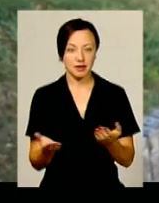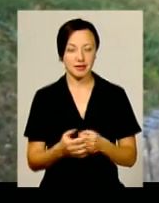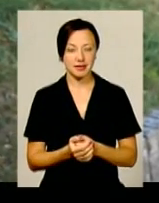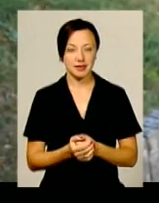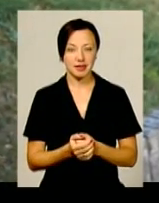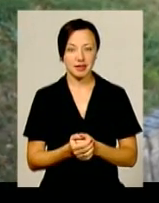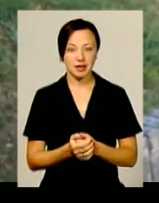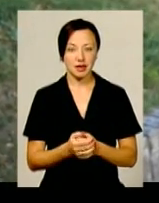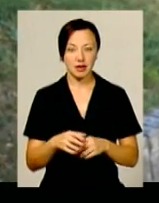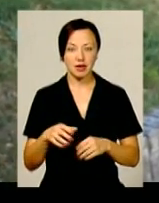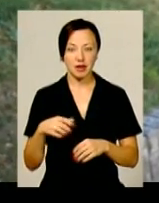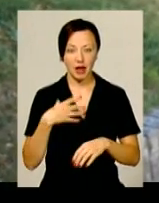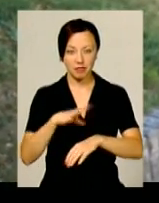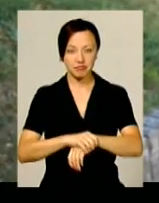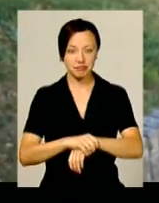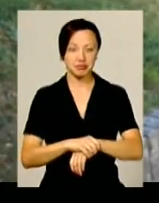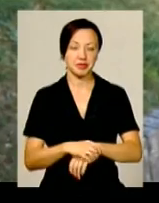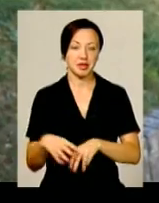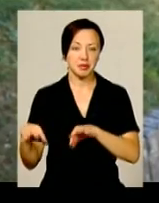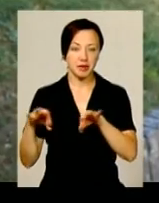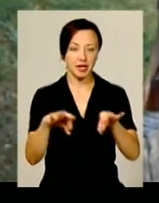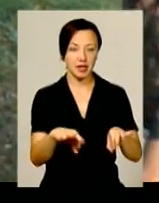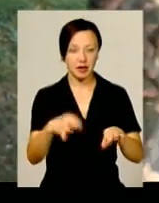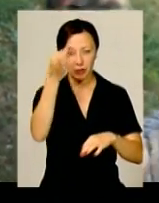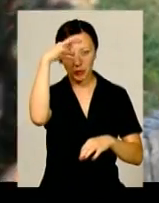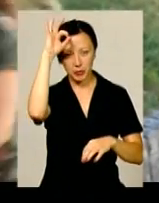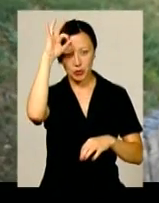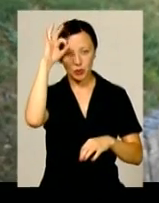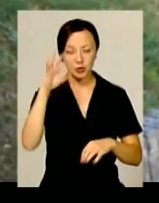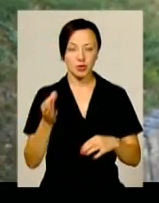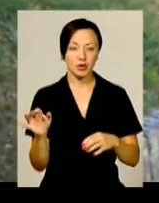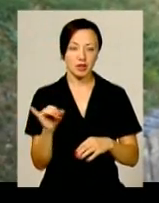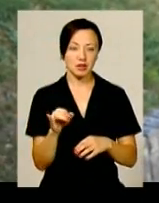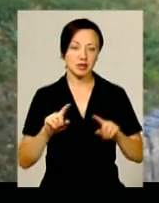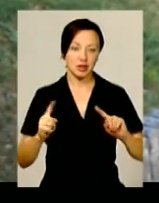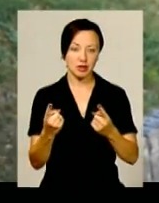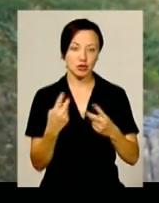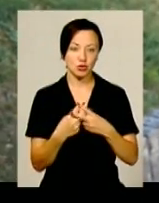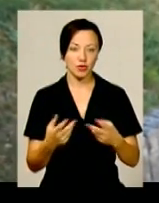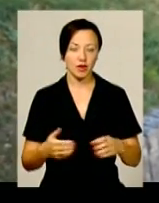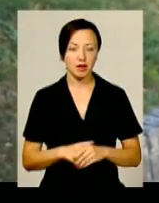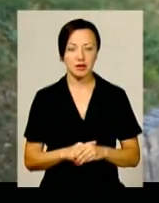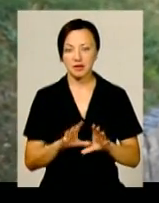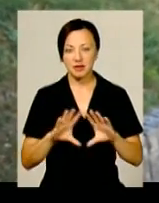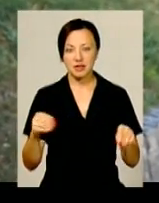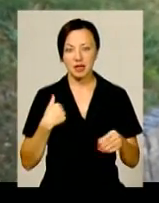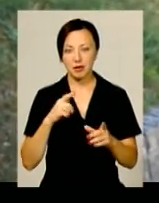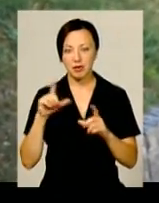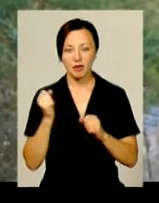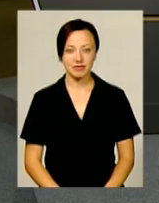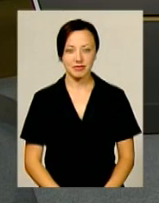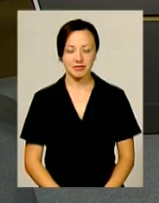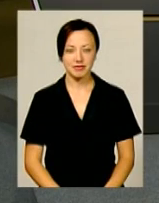Потримав за руку, під'їхав, вже під'їхав наряд з братом, його зарештували. Ти все, я поїхав на роботу.